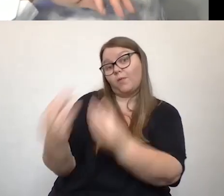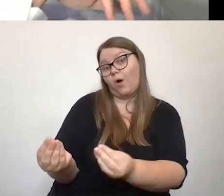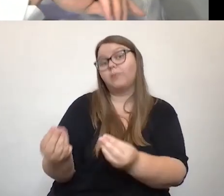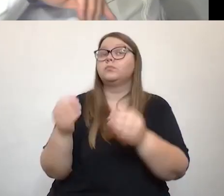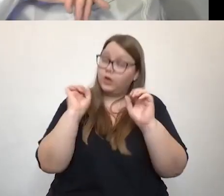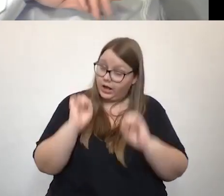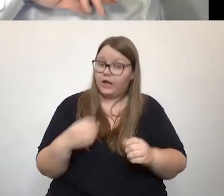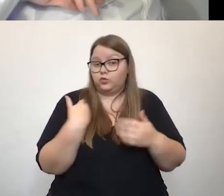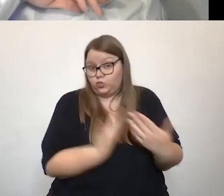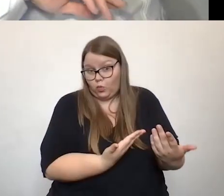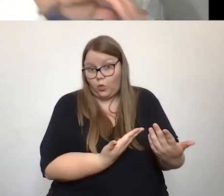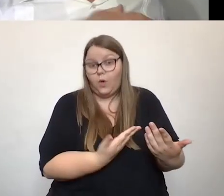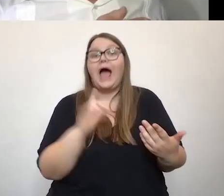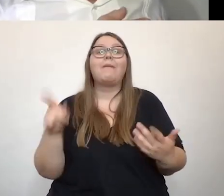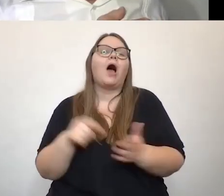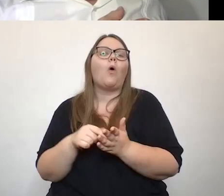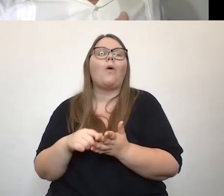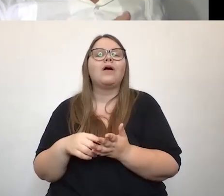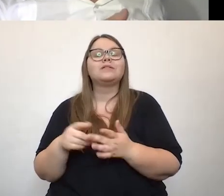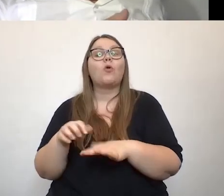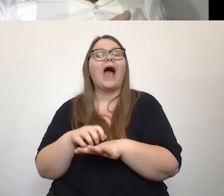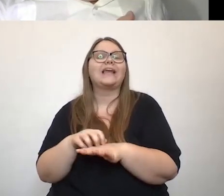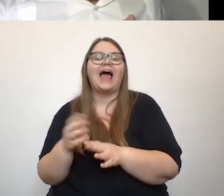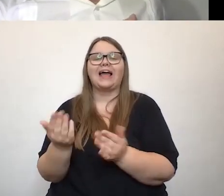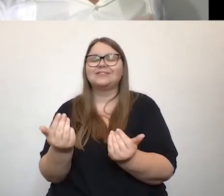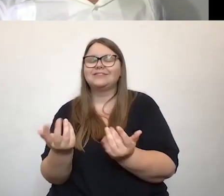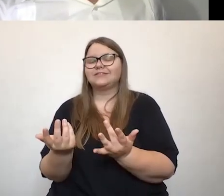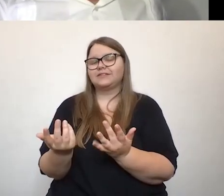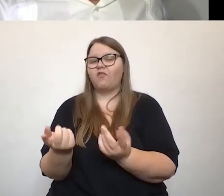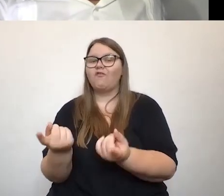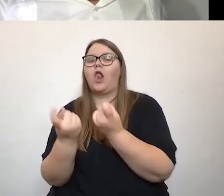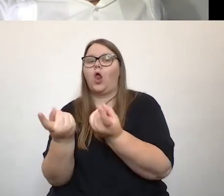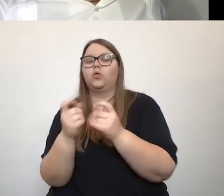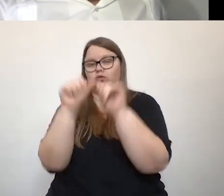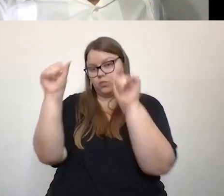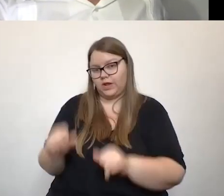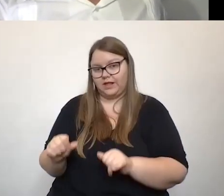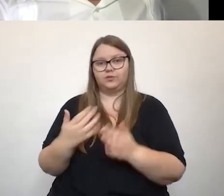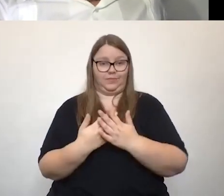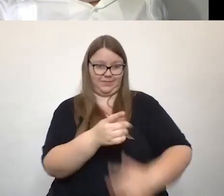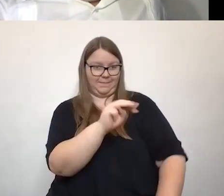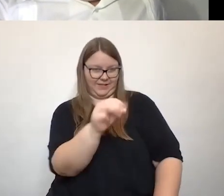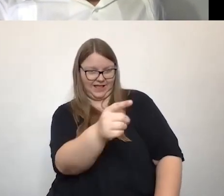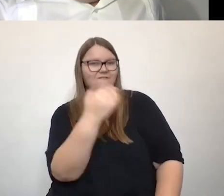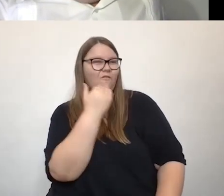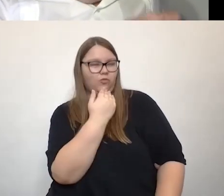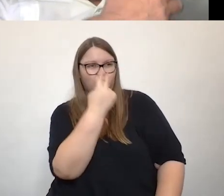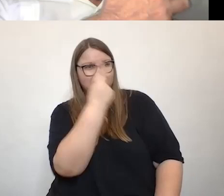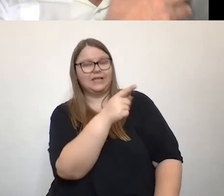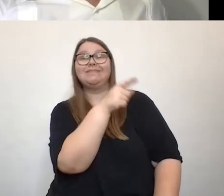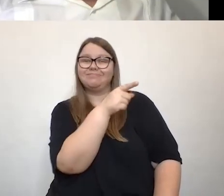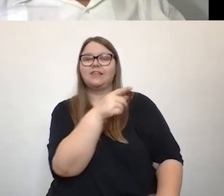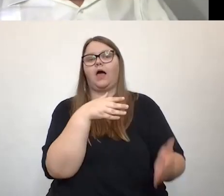aber wo sind die Anreizmodelle? Das heißt also, wenn ich mir, du hast ja gerade das Beispiel genannt, Matthias, auch von der Wohnung, die jetzt barrierefrei, so